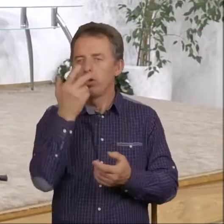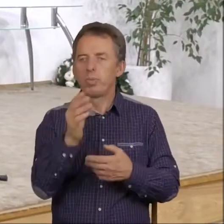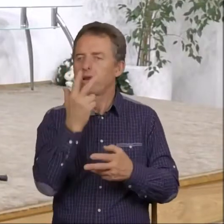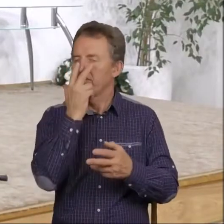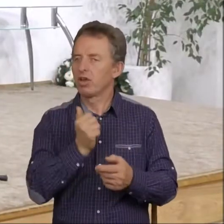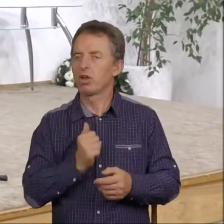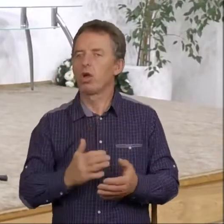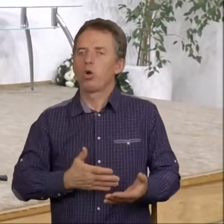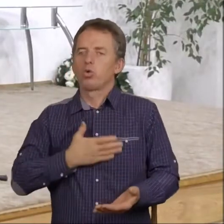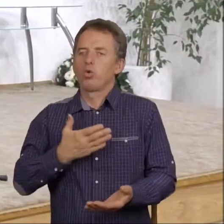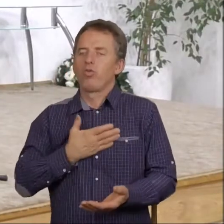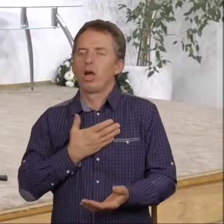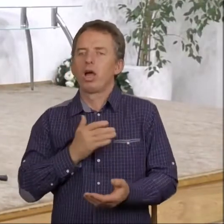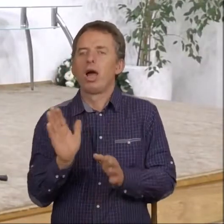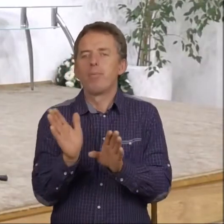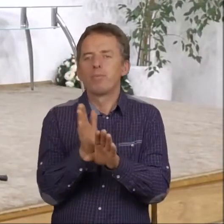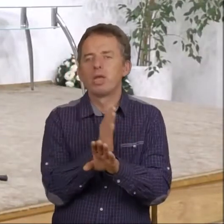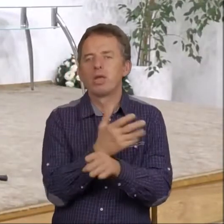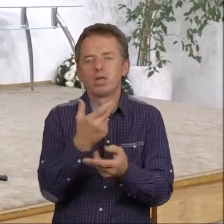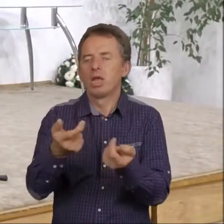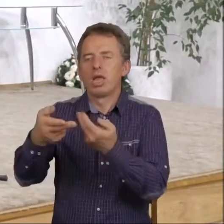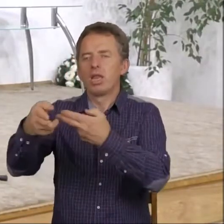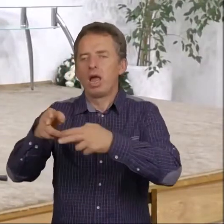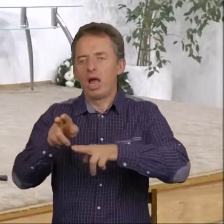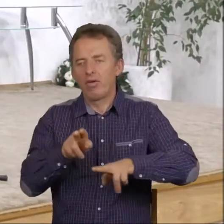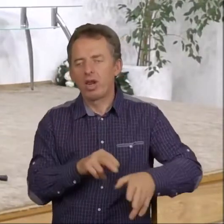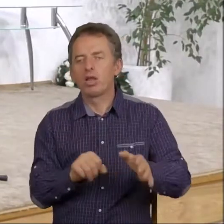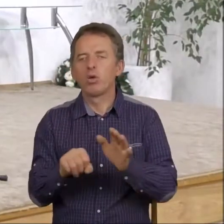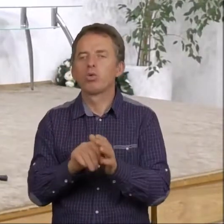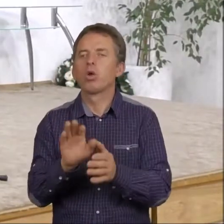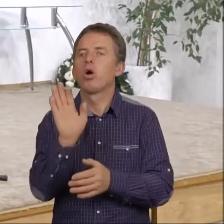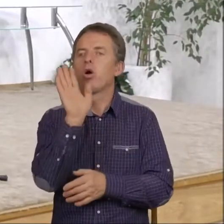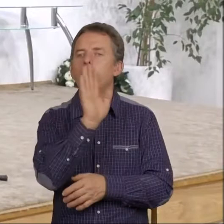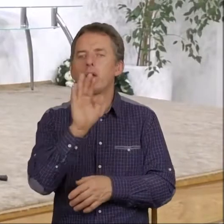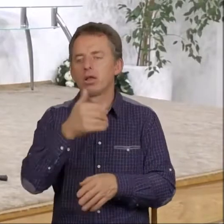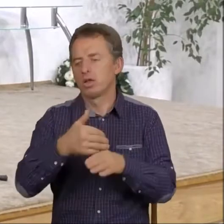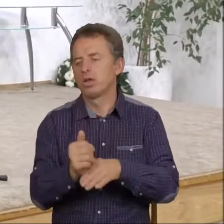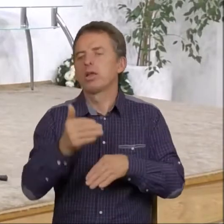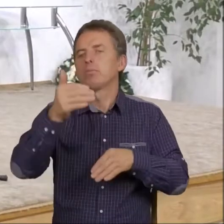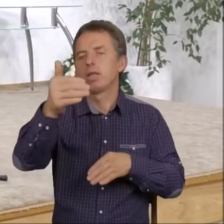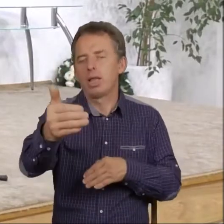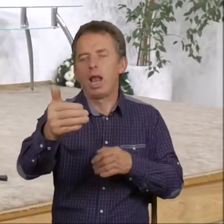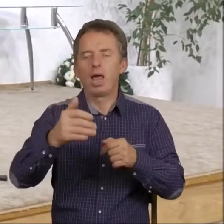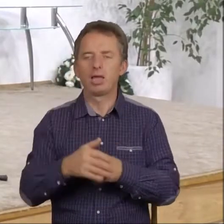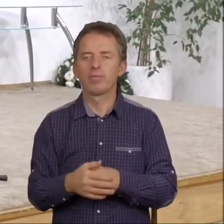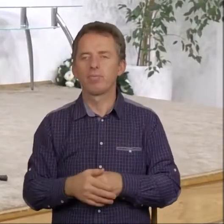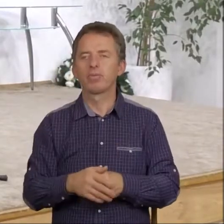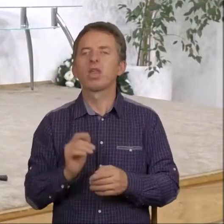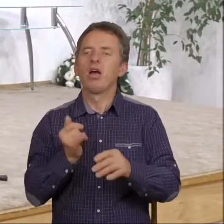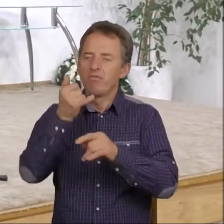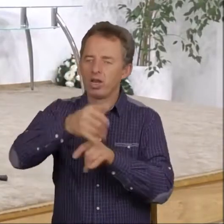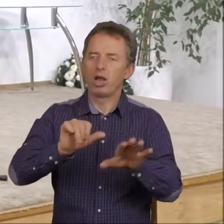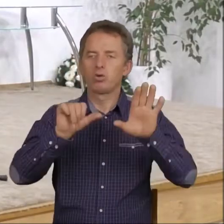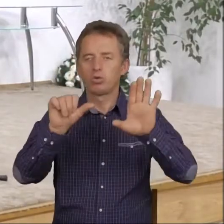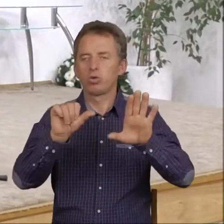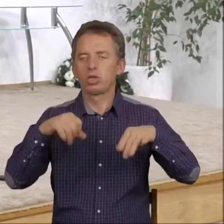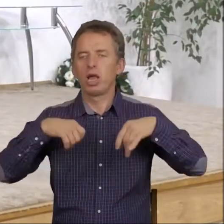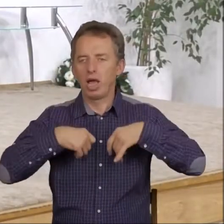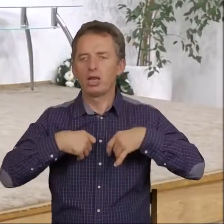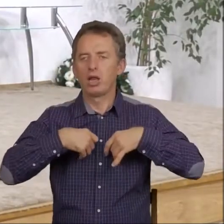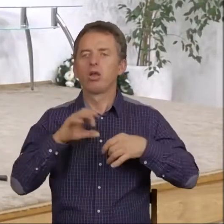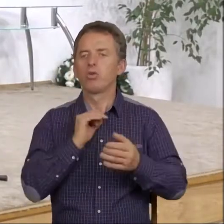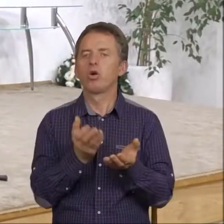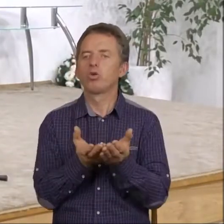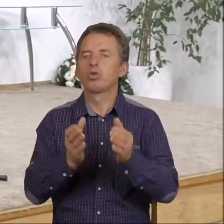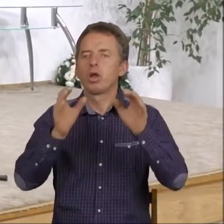wyraźnie to odczuwają, mimo to nie nawracają się do Boga. Chodźmy dalej. I wylał szósty anioł swoją